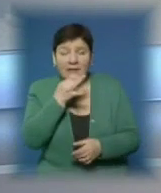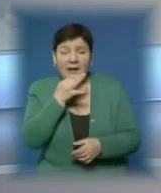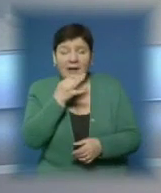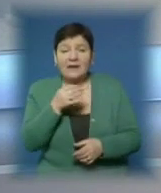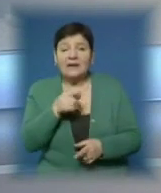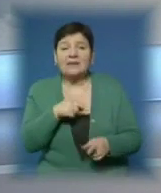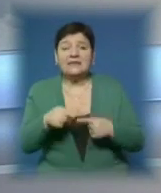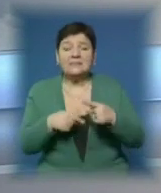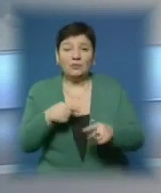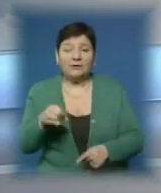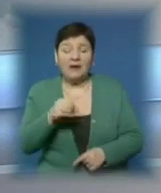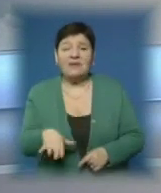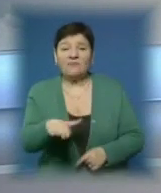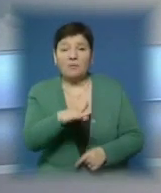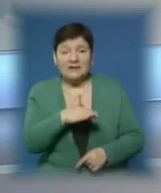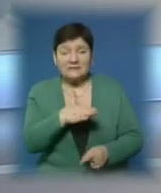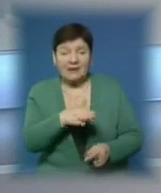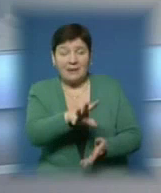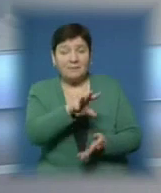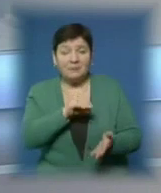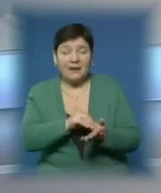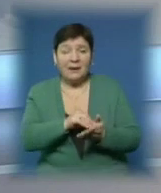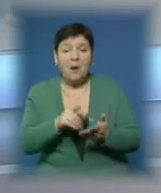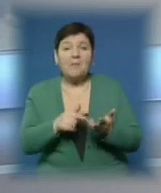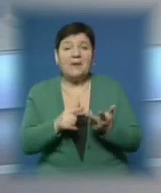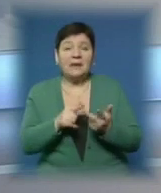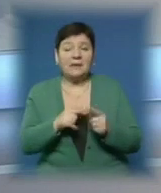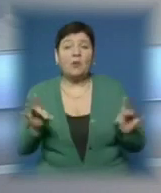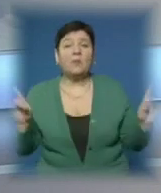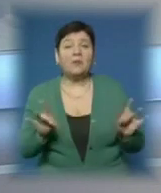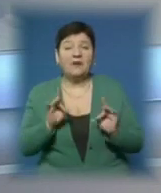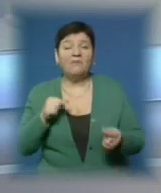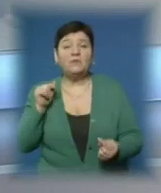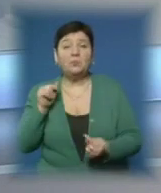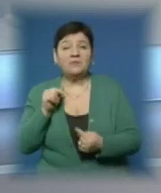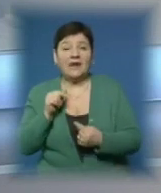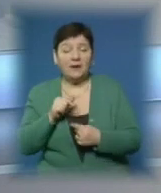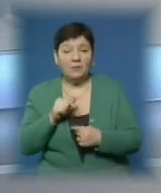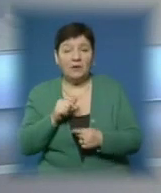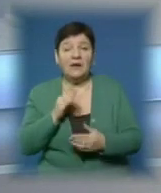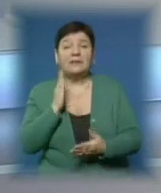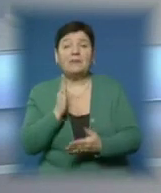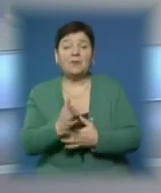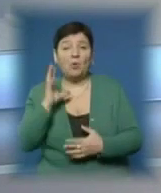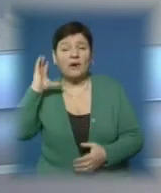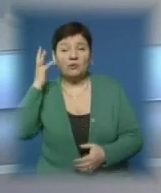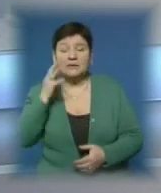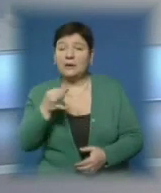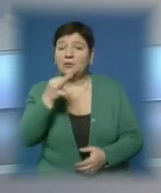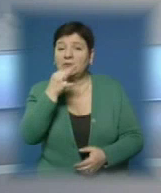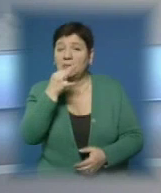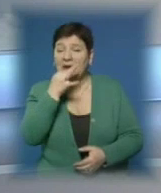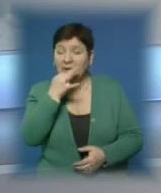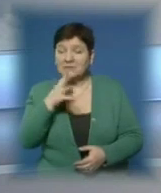європейських країн. Тепер музичні редактори складають перелік композицій, котрі відповідають певному напряму радіостанції та вподобанням